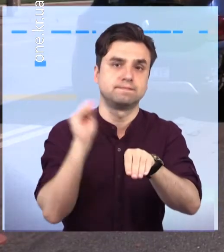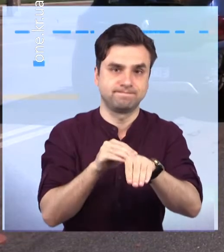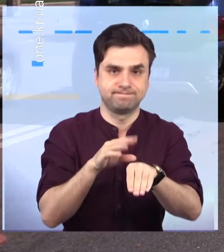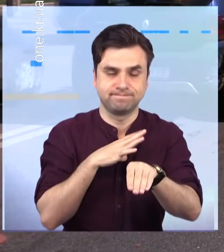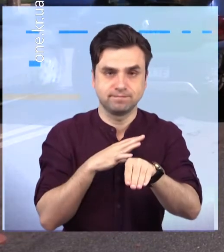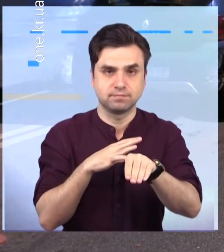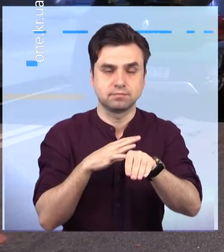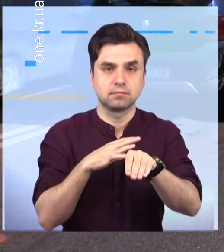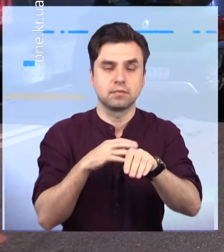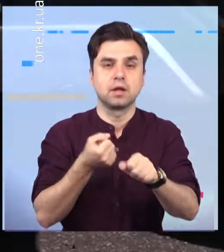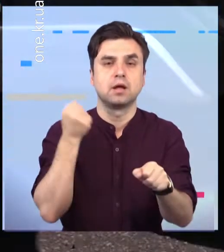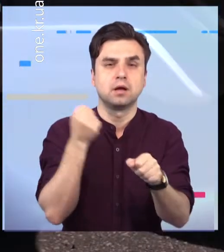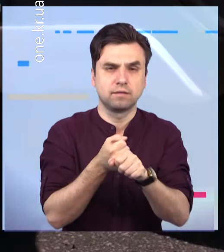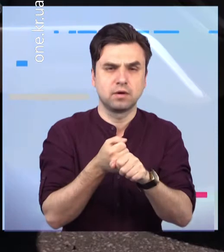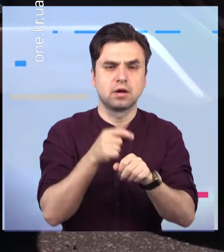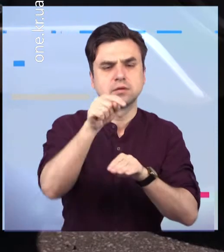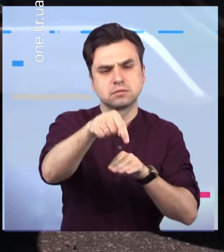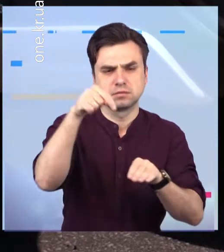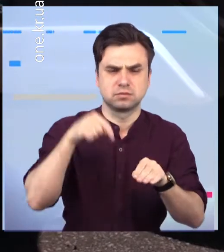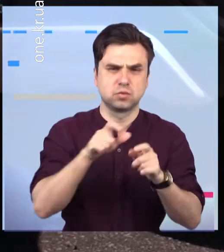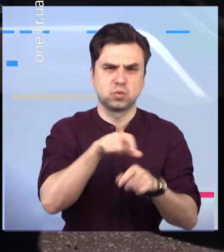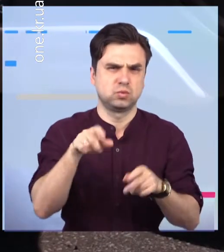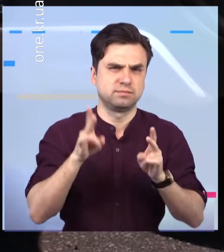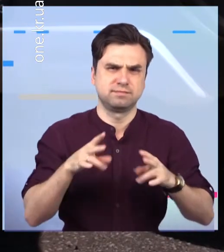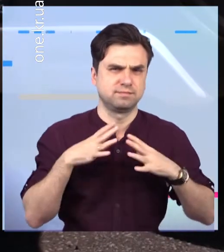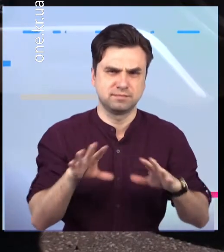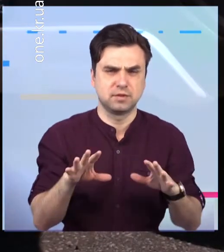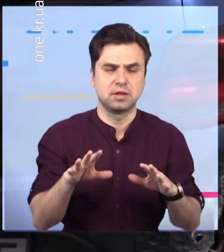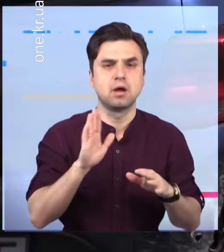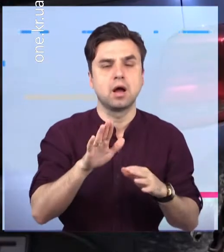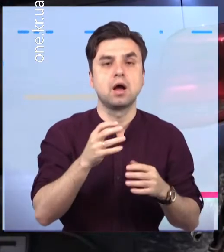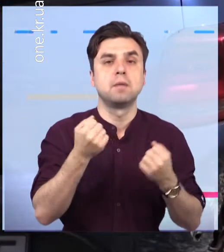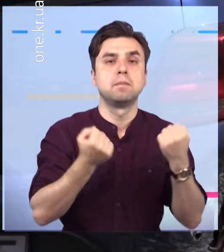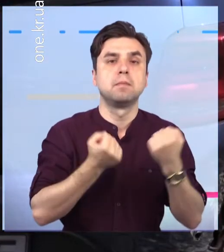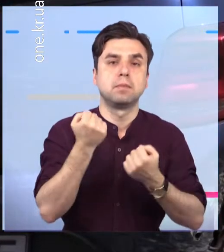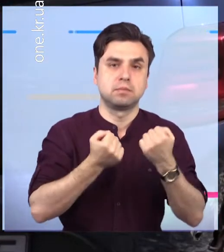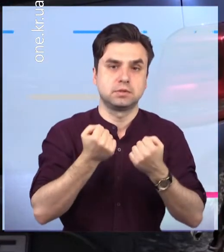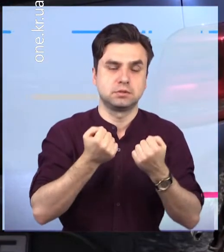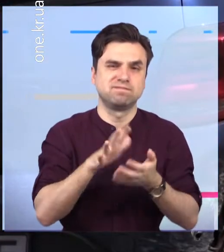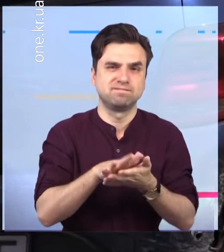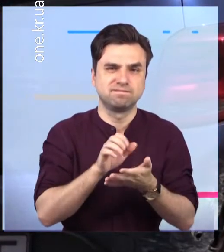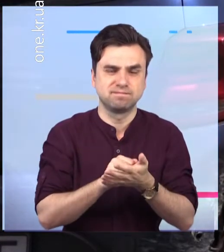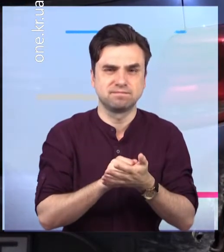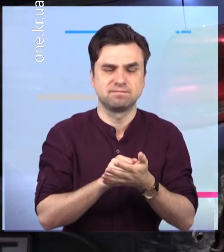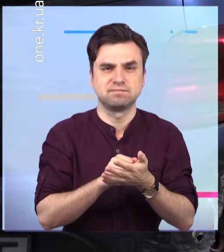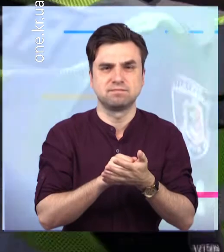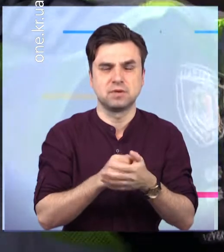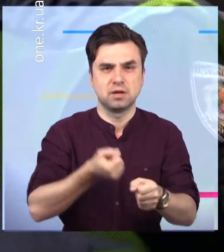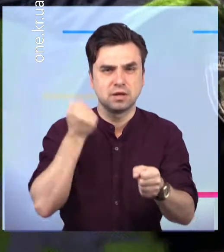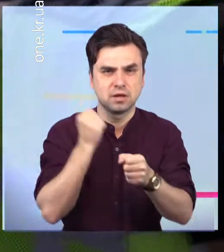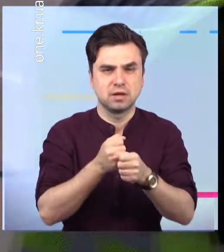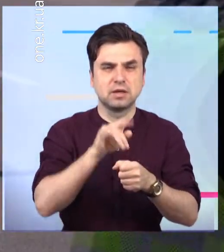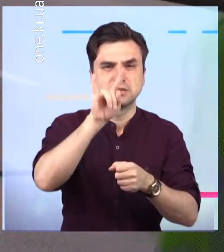«Шкода», який був попереду. В результаті надзвичайної події ніхто не постраждав, на відміну від автівок. Від удару у Мазди